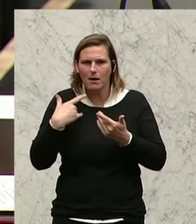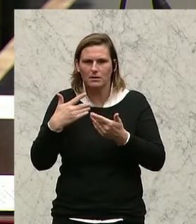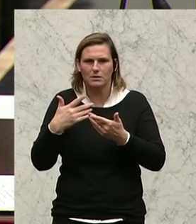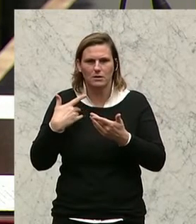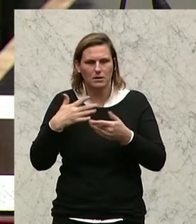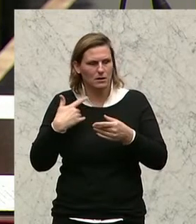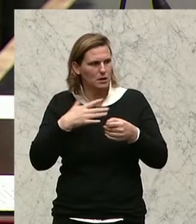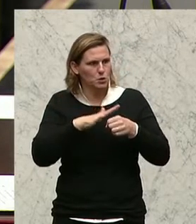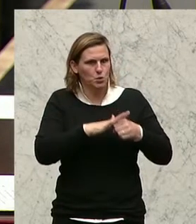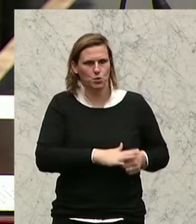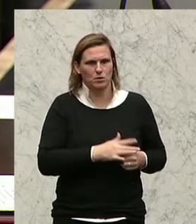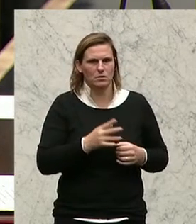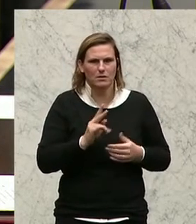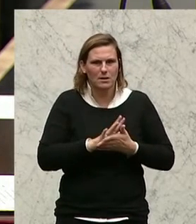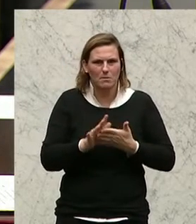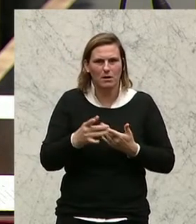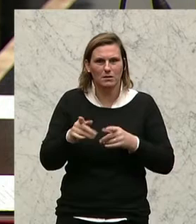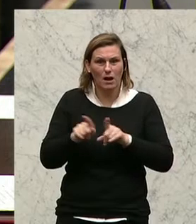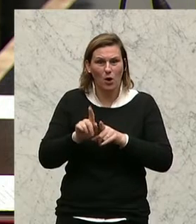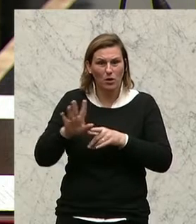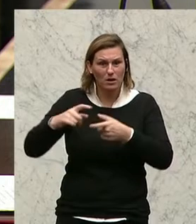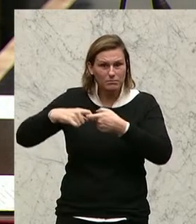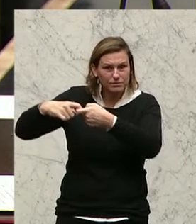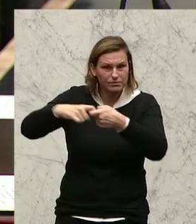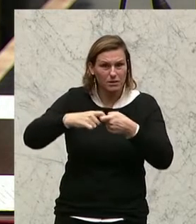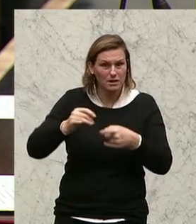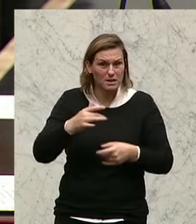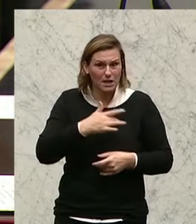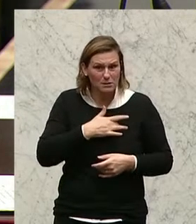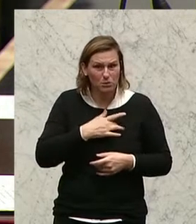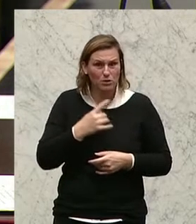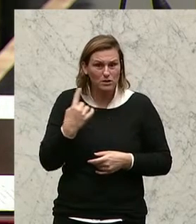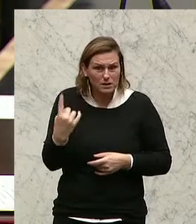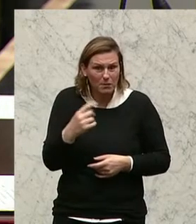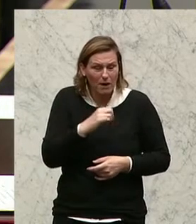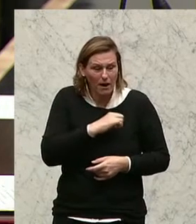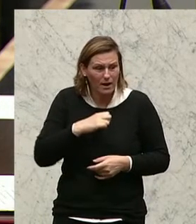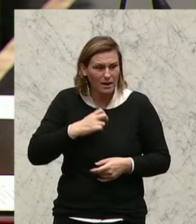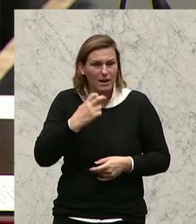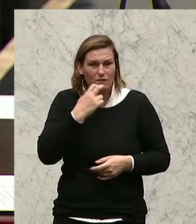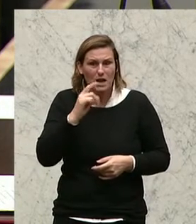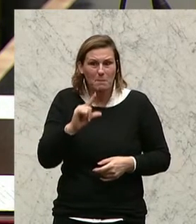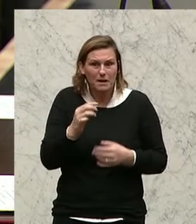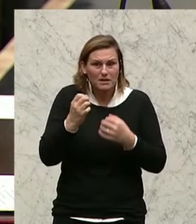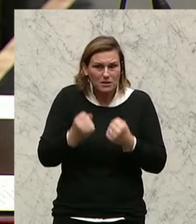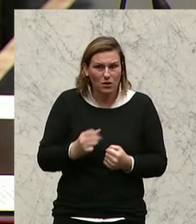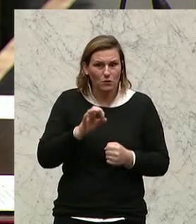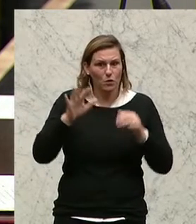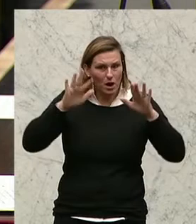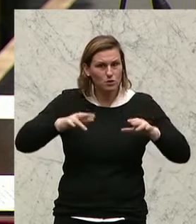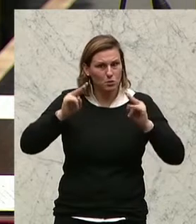setzen lassen wird. Selbst Ihre eigenen Genossen aus Salzburg, selbst Ihre eigenen Genossen wollen, dass die Mindestsicherung für die